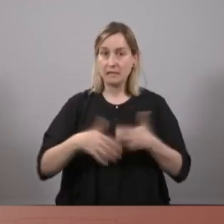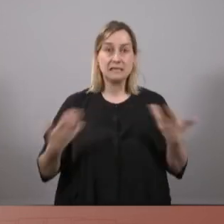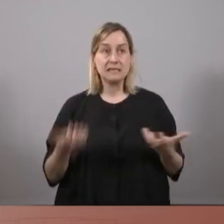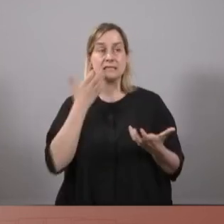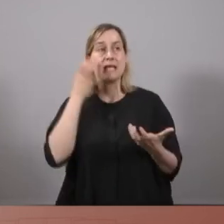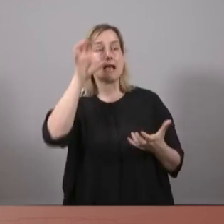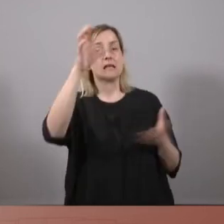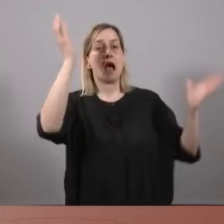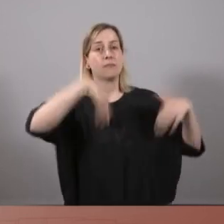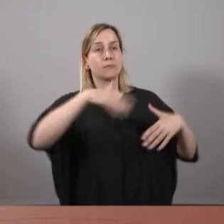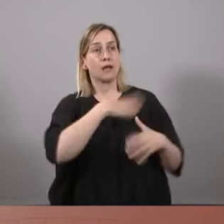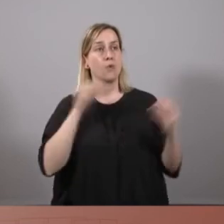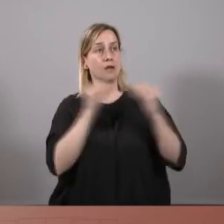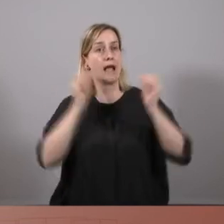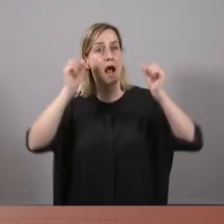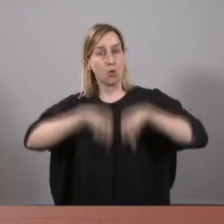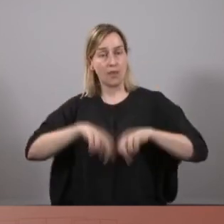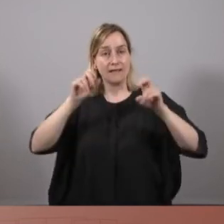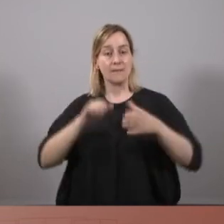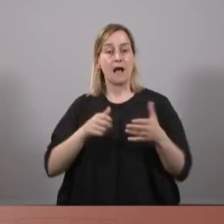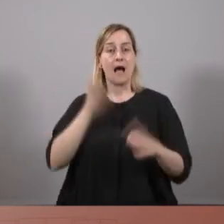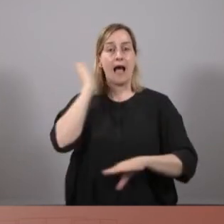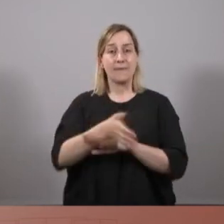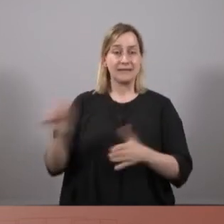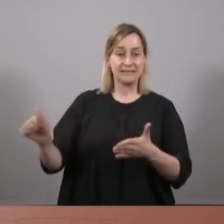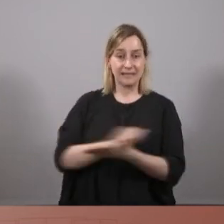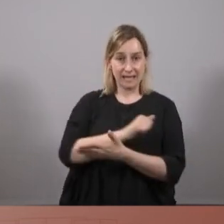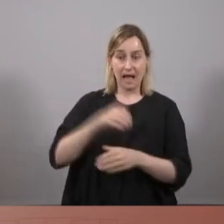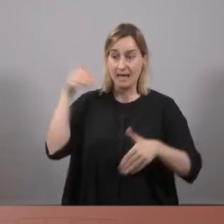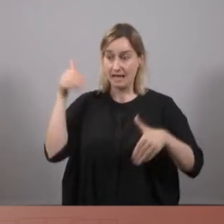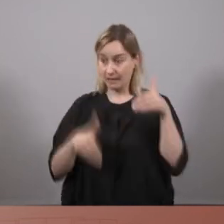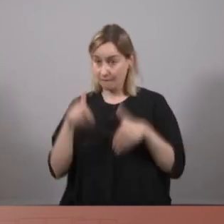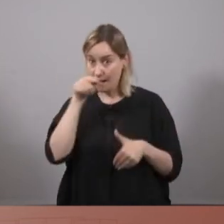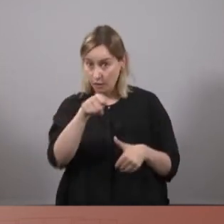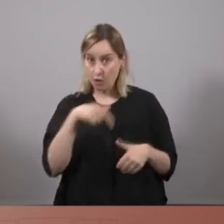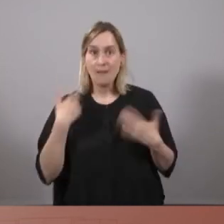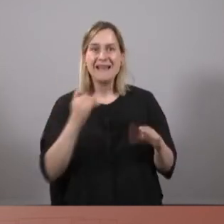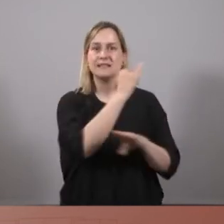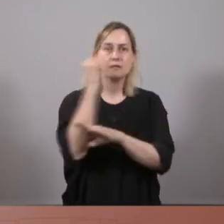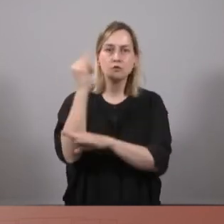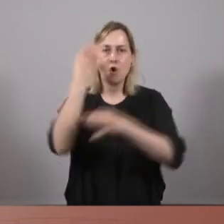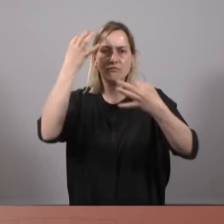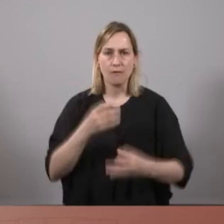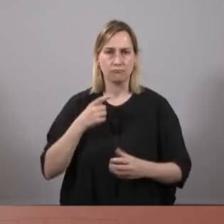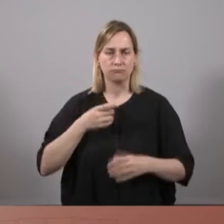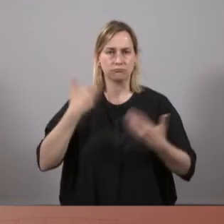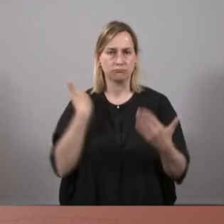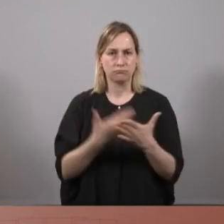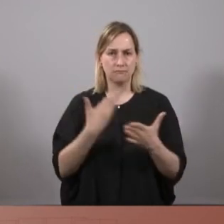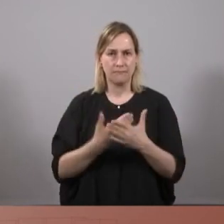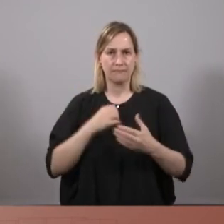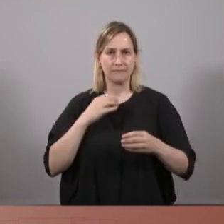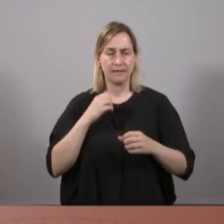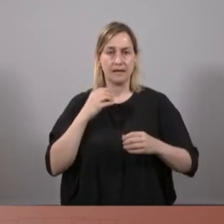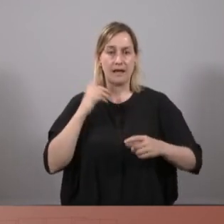estat que vulgui acordar l'amnistia i el referèndum, aquestes institucions, inclòs el govern, en garantiran l'exercici sense que l'Estat